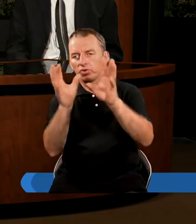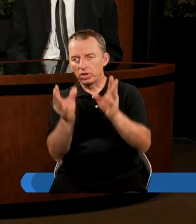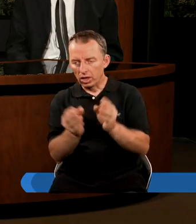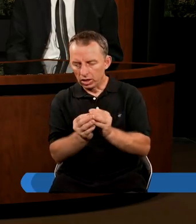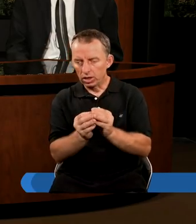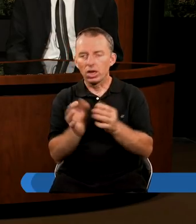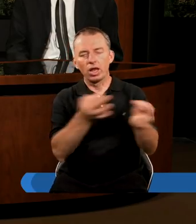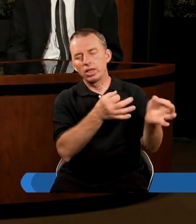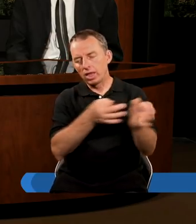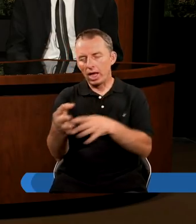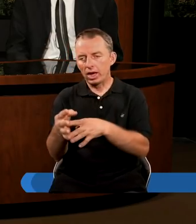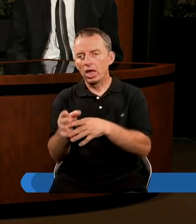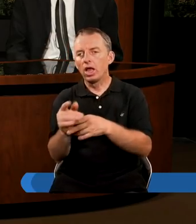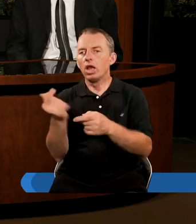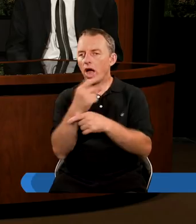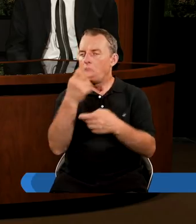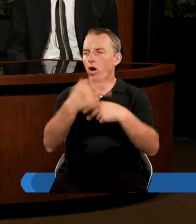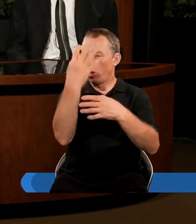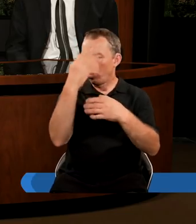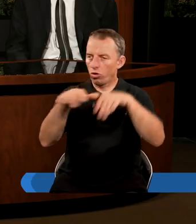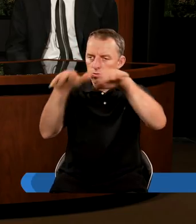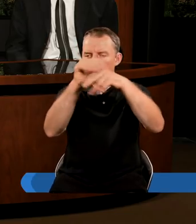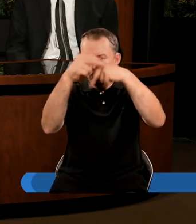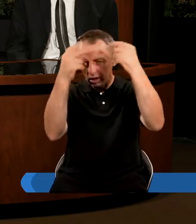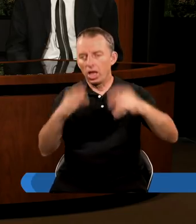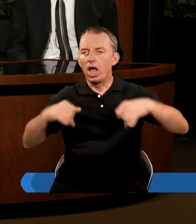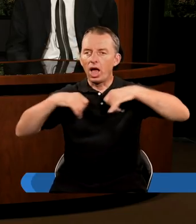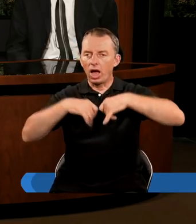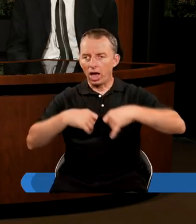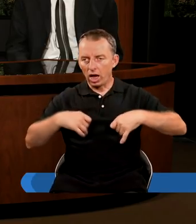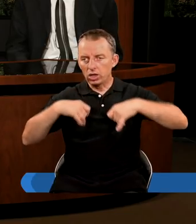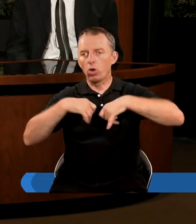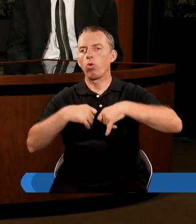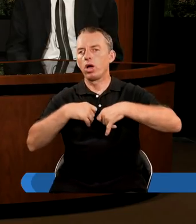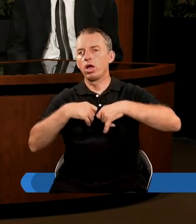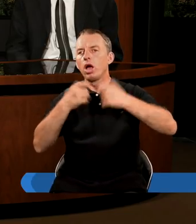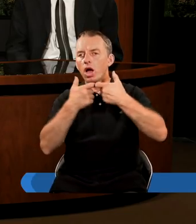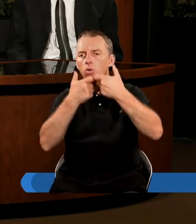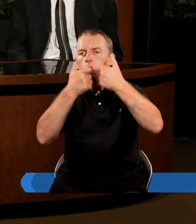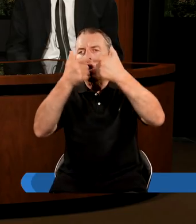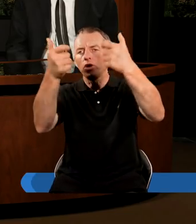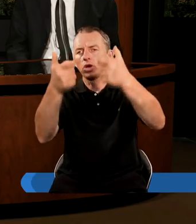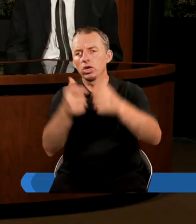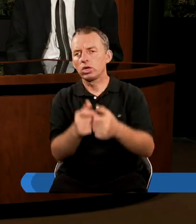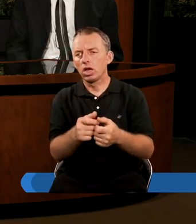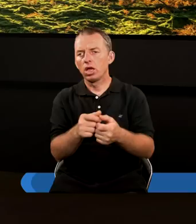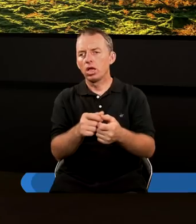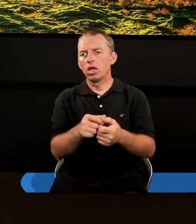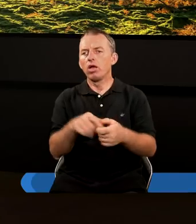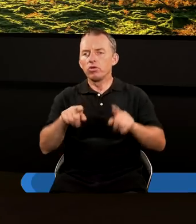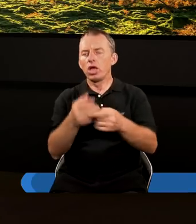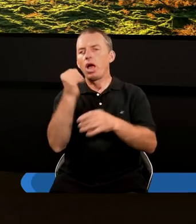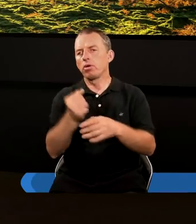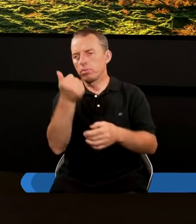naraz. Powracającego na obłokach nieba, powracającego z aniołami. Głośno. W Dziach